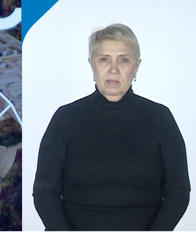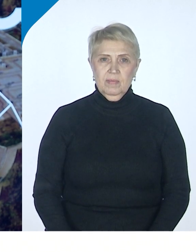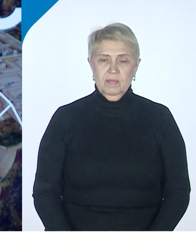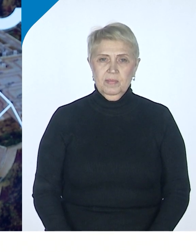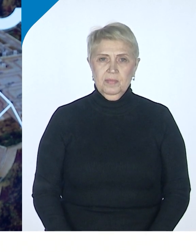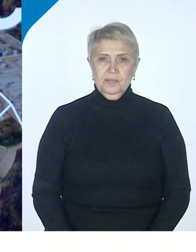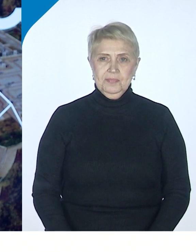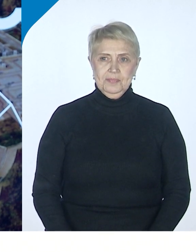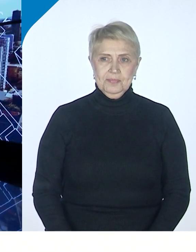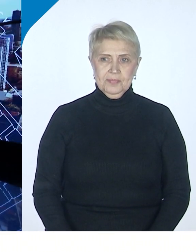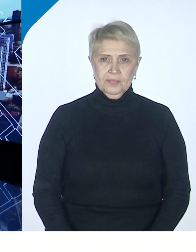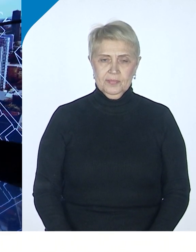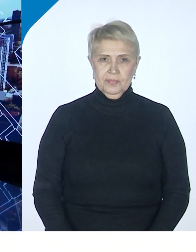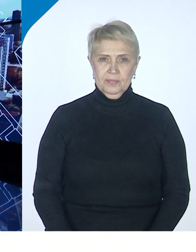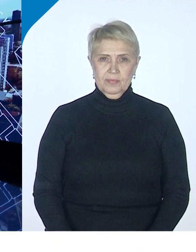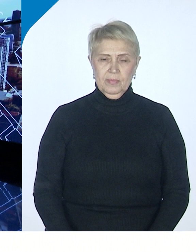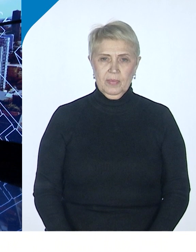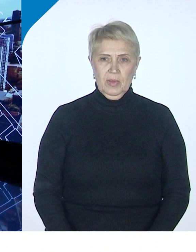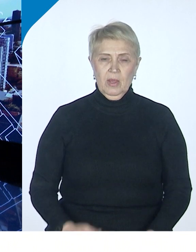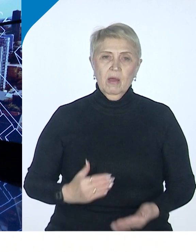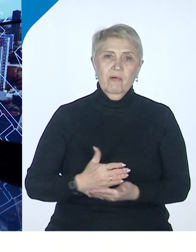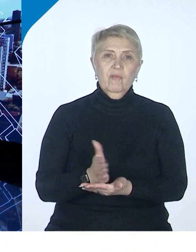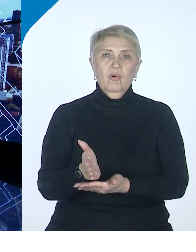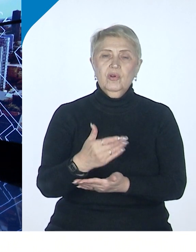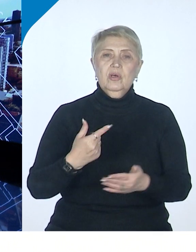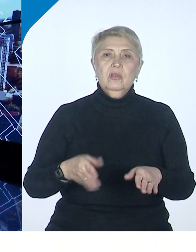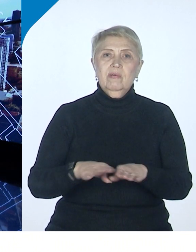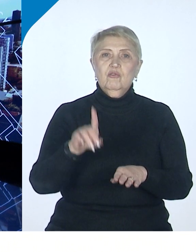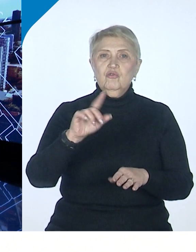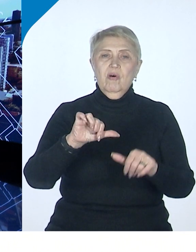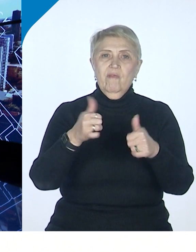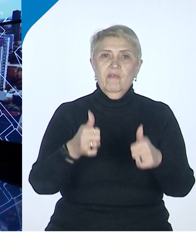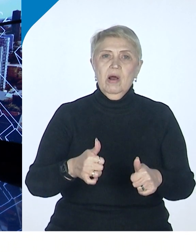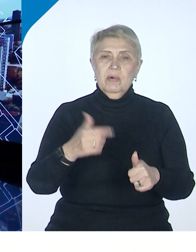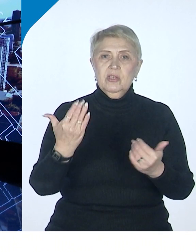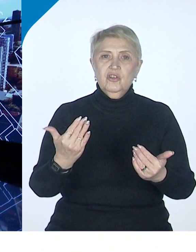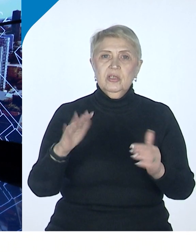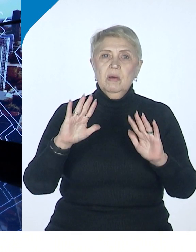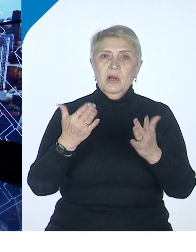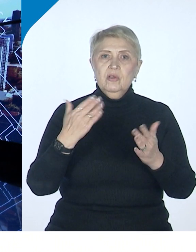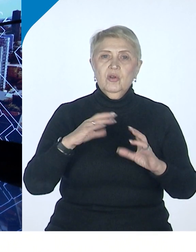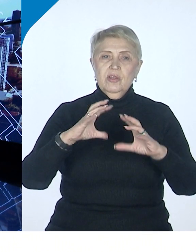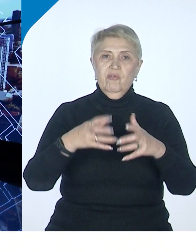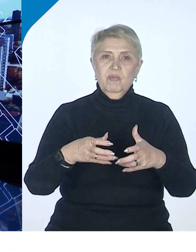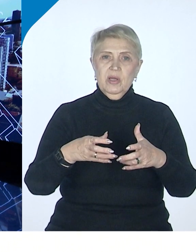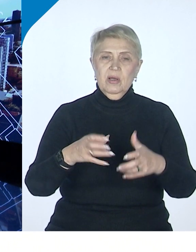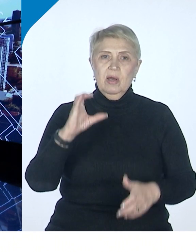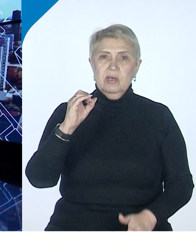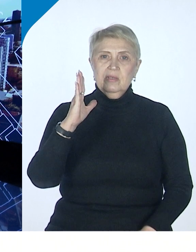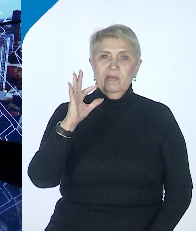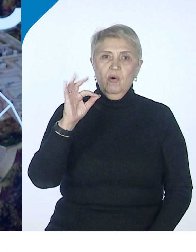вот в ходе того, в рамках того, что сейчас вообще происходит в мире, СВО,